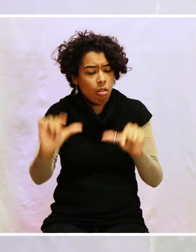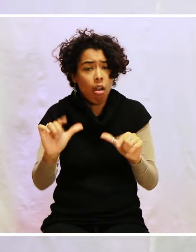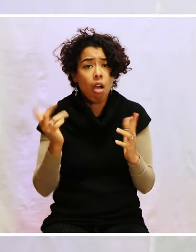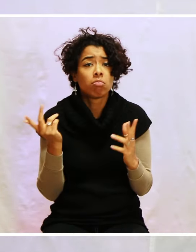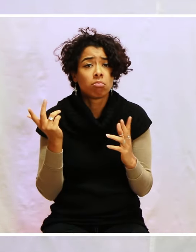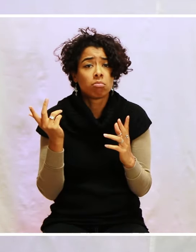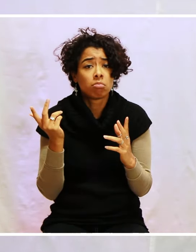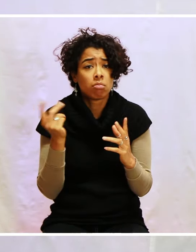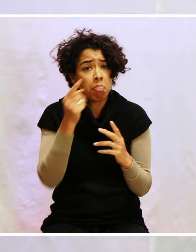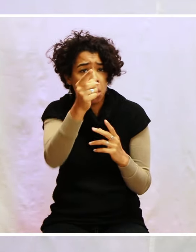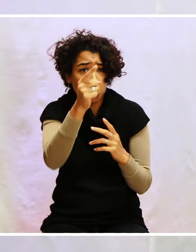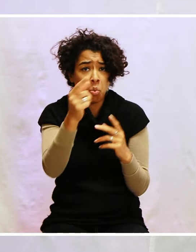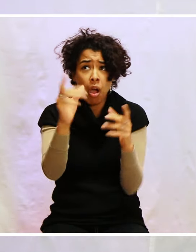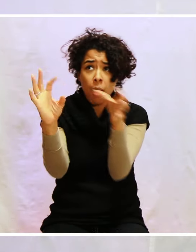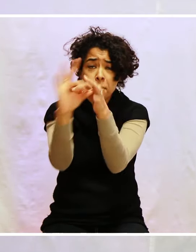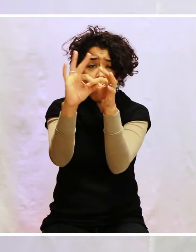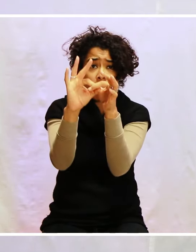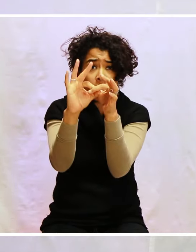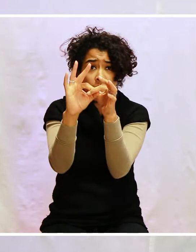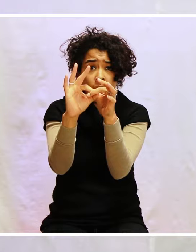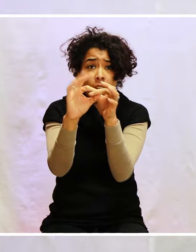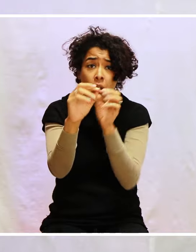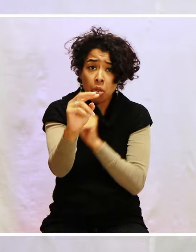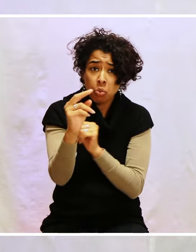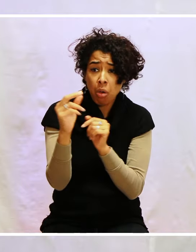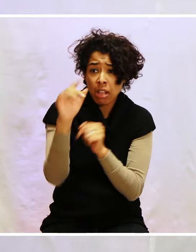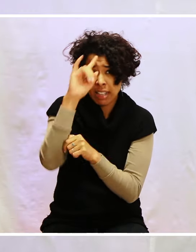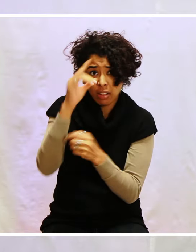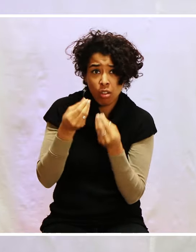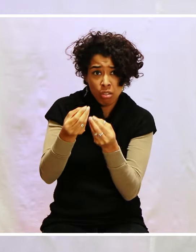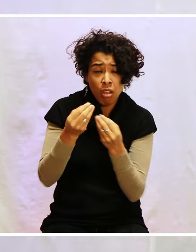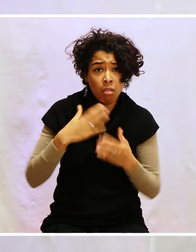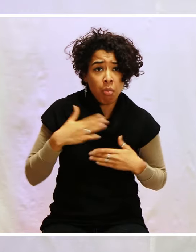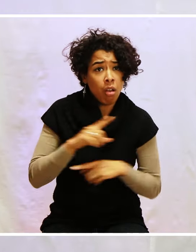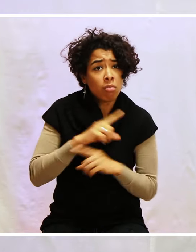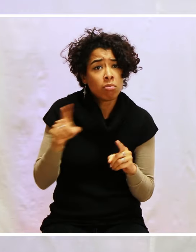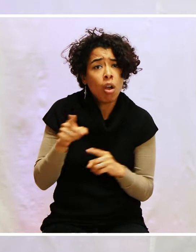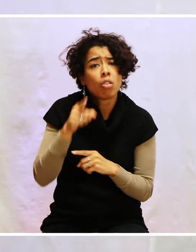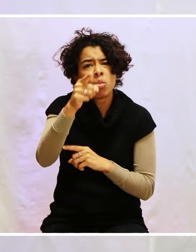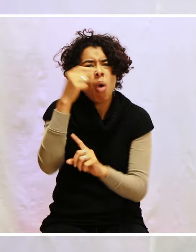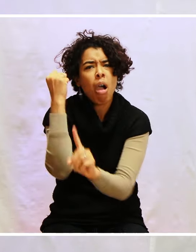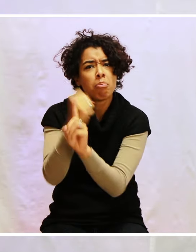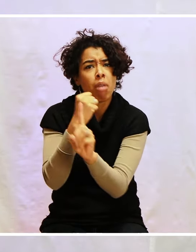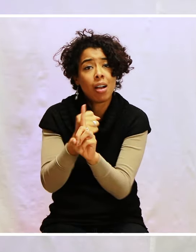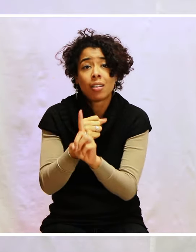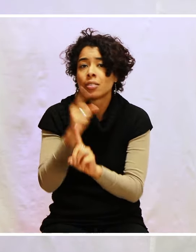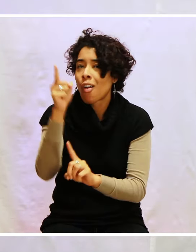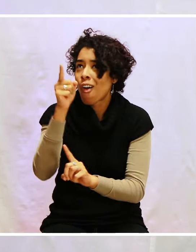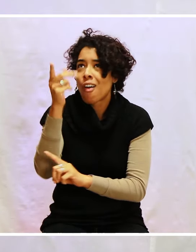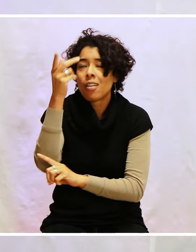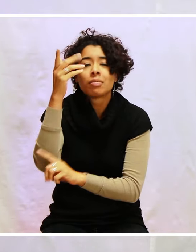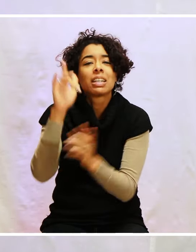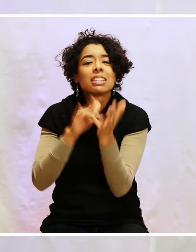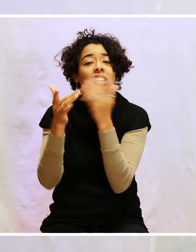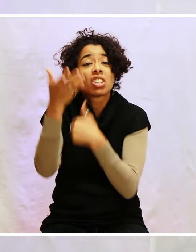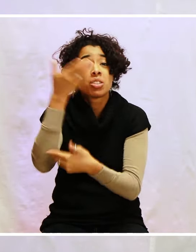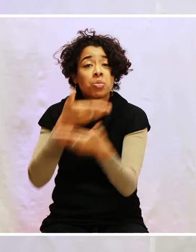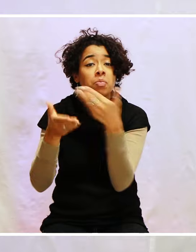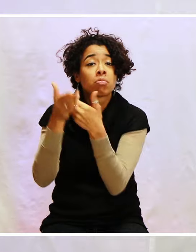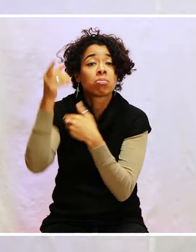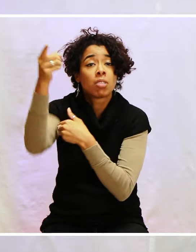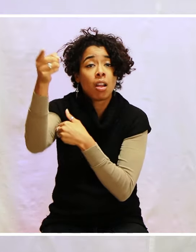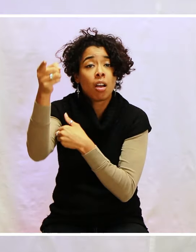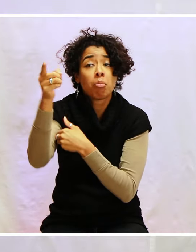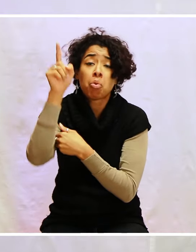Mais parce que tu es lié à Christ, ce n plus toi qui te bats, en fait. C'est Jésus-Christ qui est là et qui dit, Moi, je l'ai déjà vaincu à la croix.